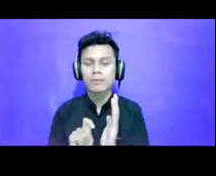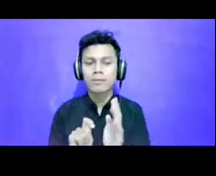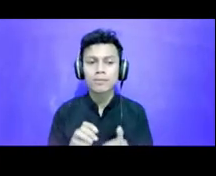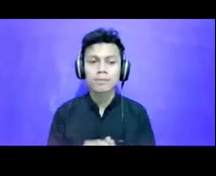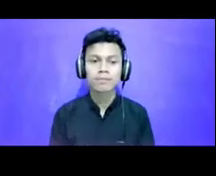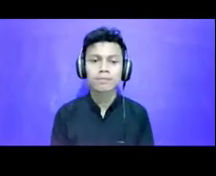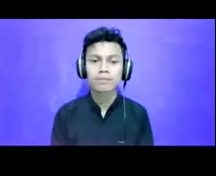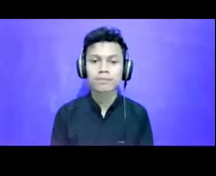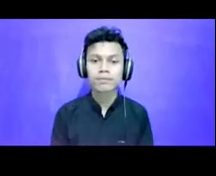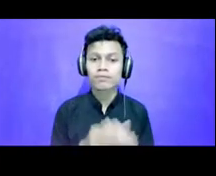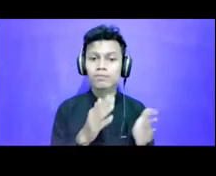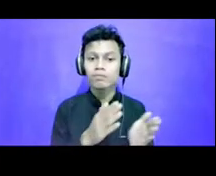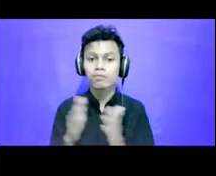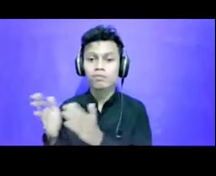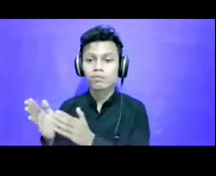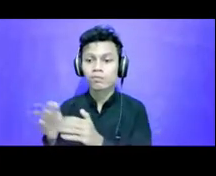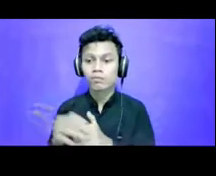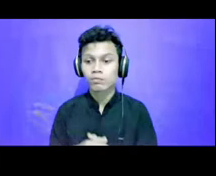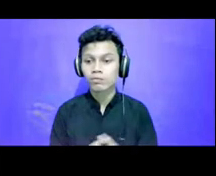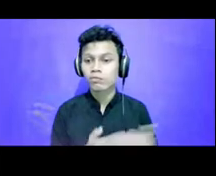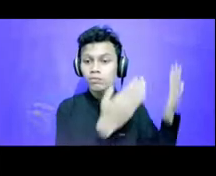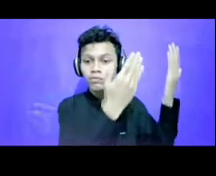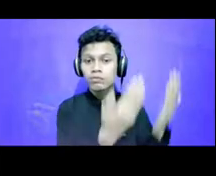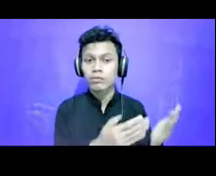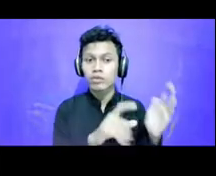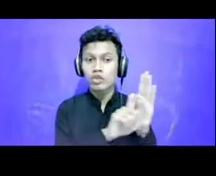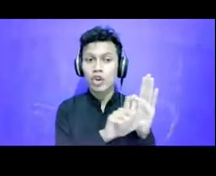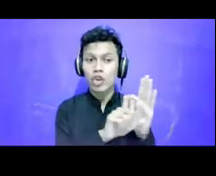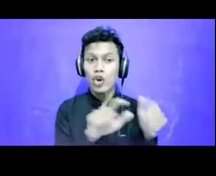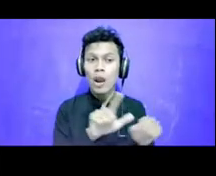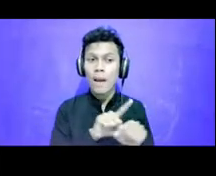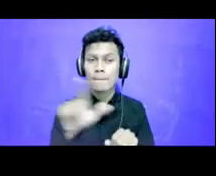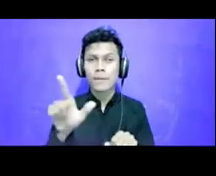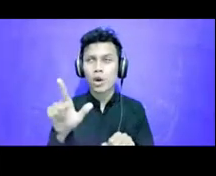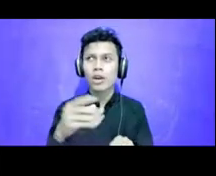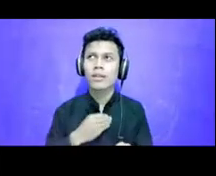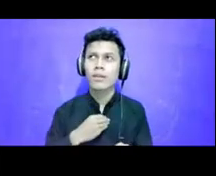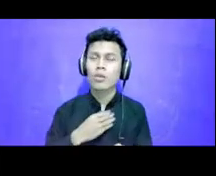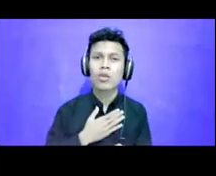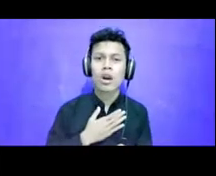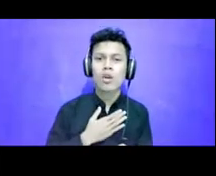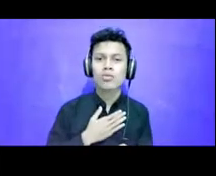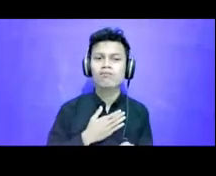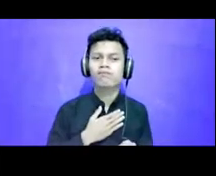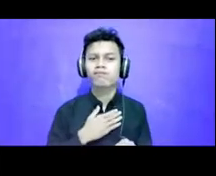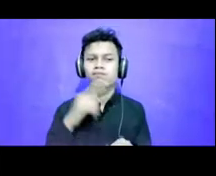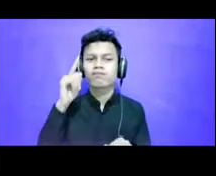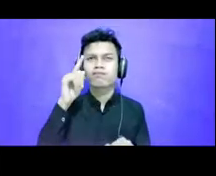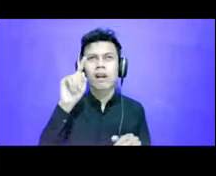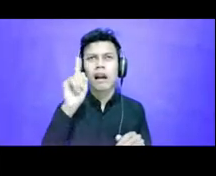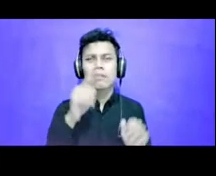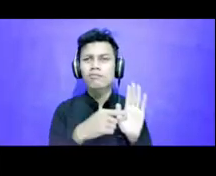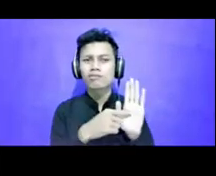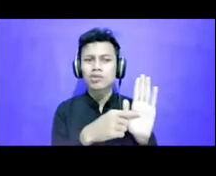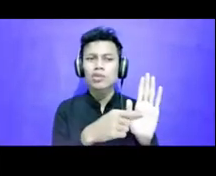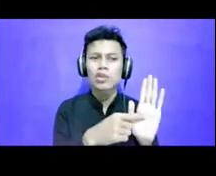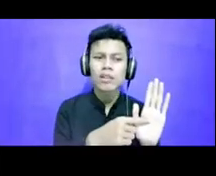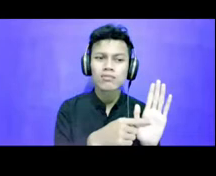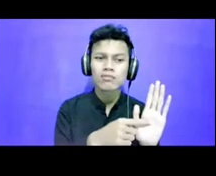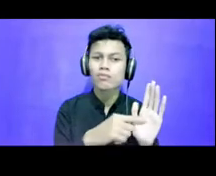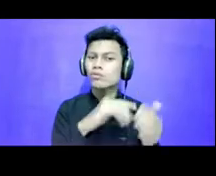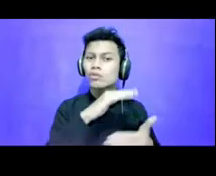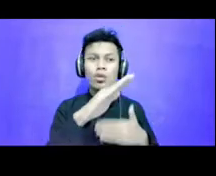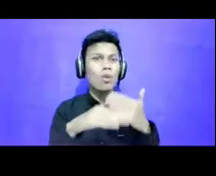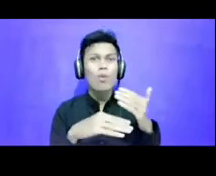salah satu laporan yang menurutku Menggambarkan bagaimana seluruh proses itu dilakukan Misalnya begini Tadi kita